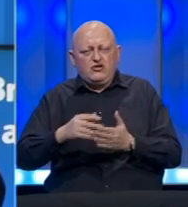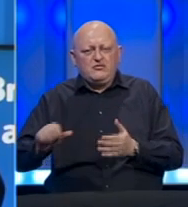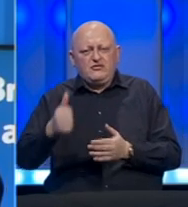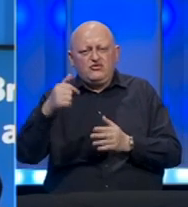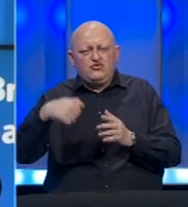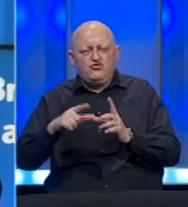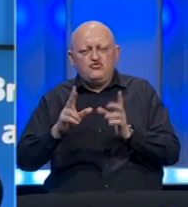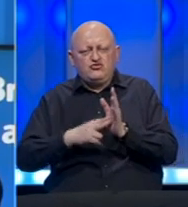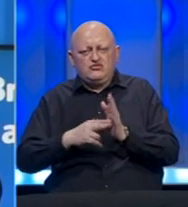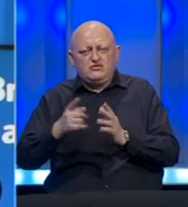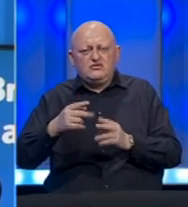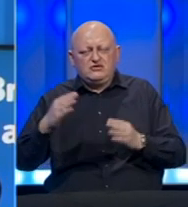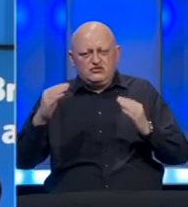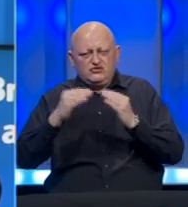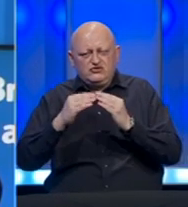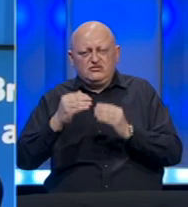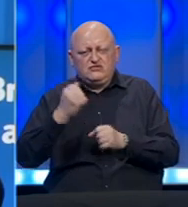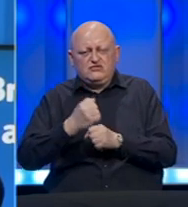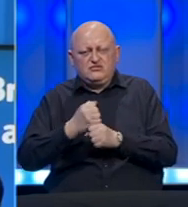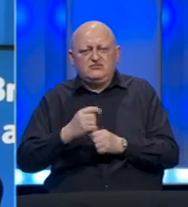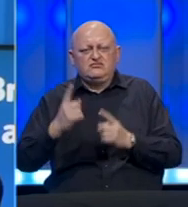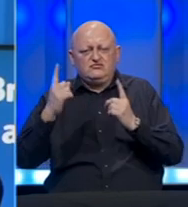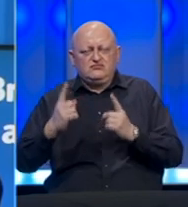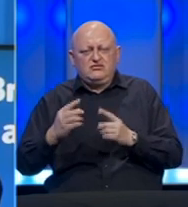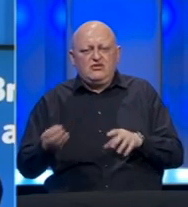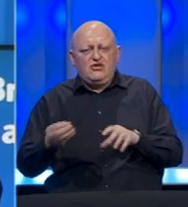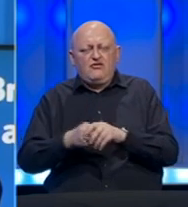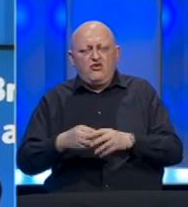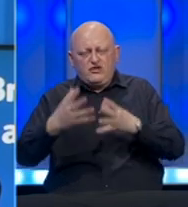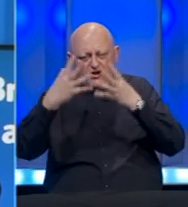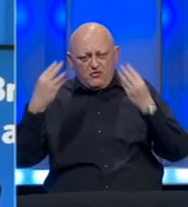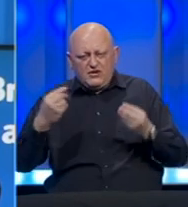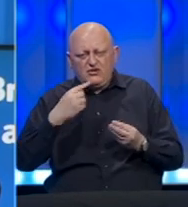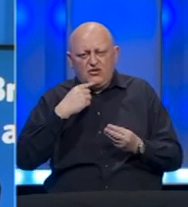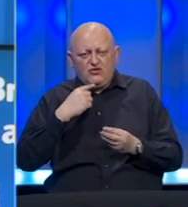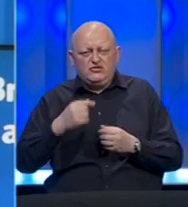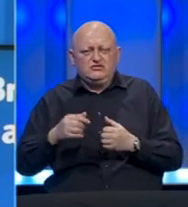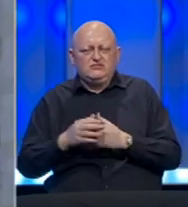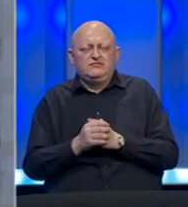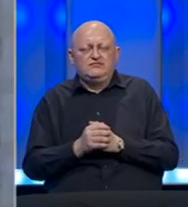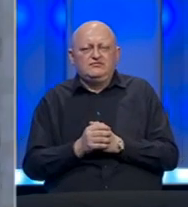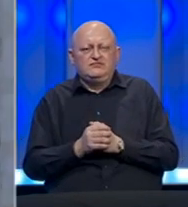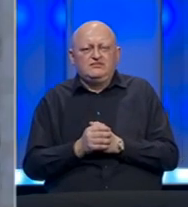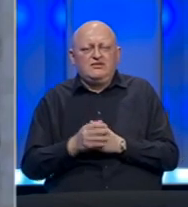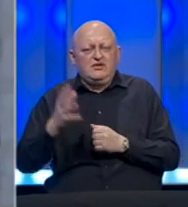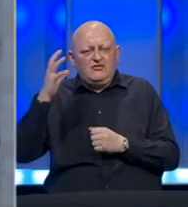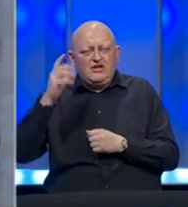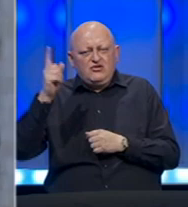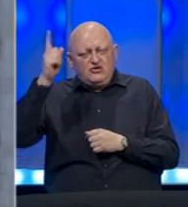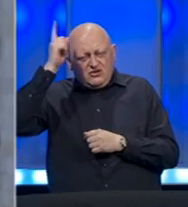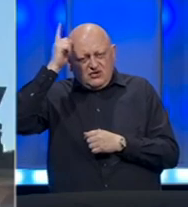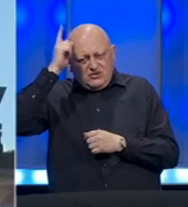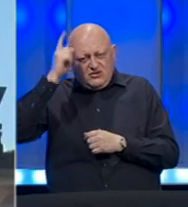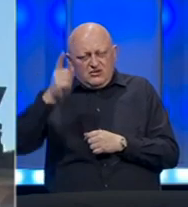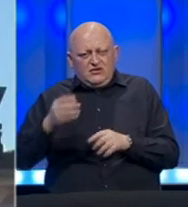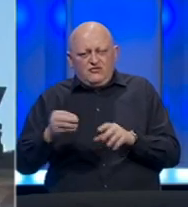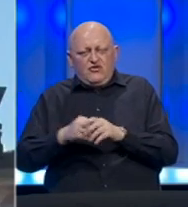juna. Složili smo se i da ćemo raditi na uspostavljanju fonda za oporavak koji je hitan. Iz vlade u Berlinu kažu da je